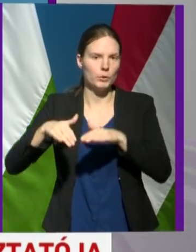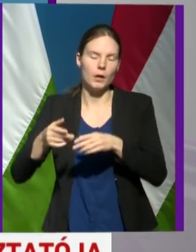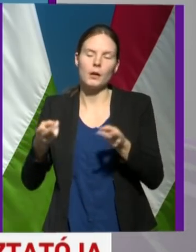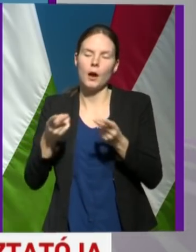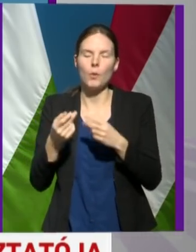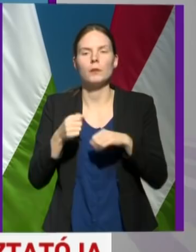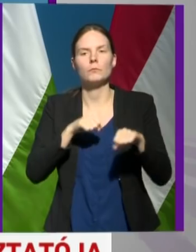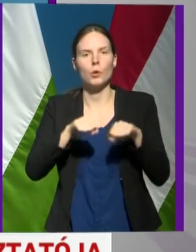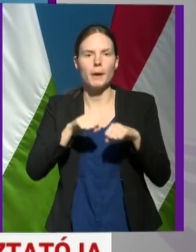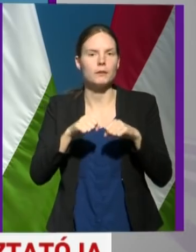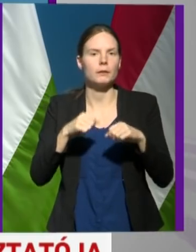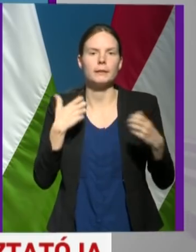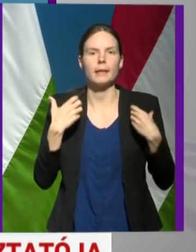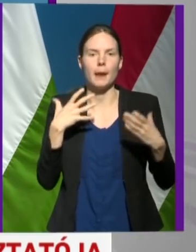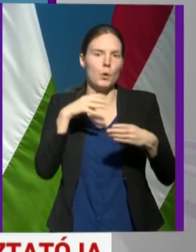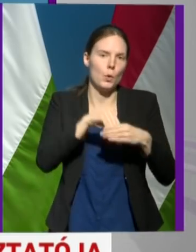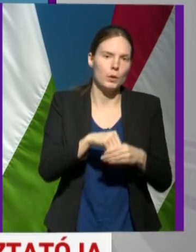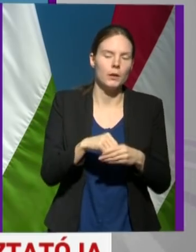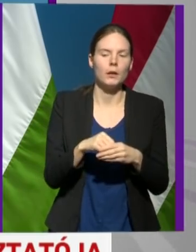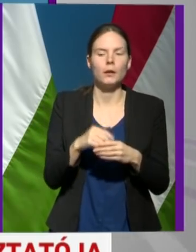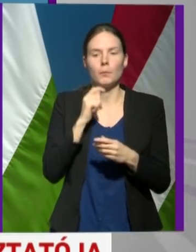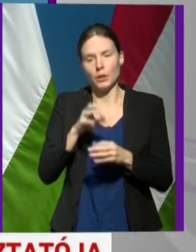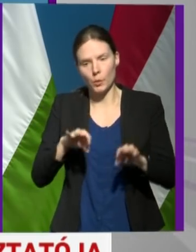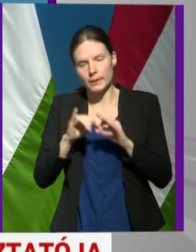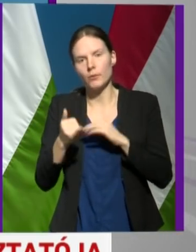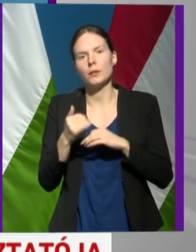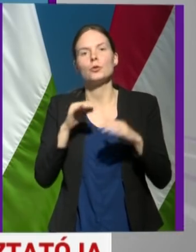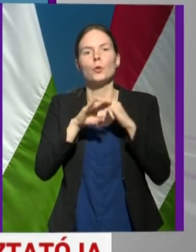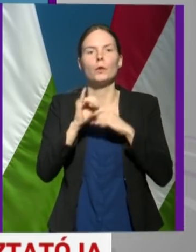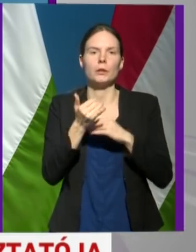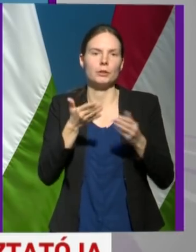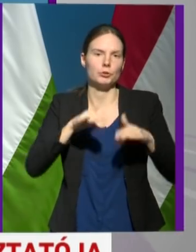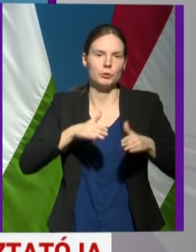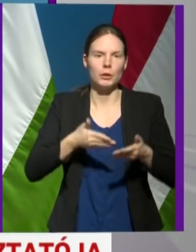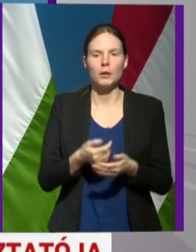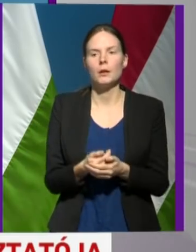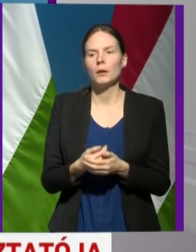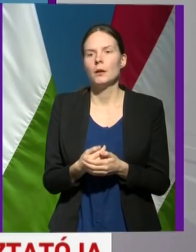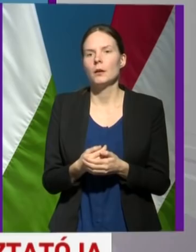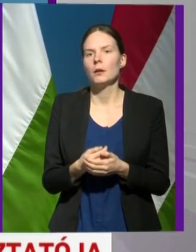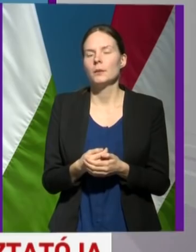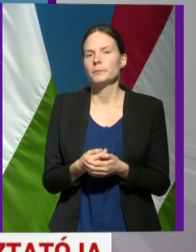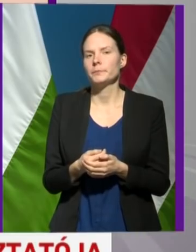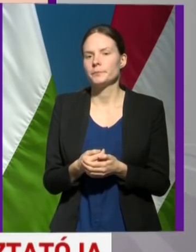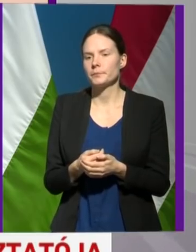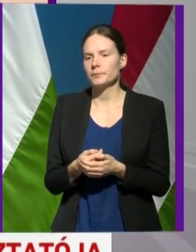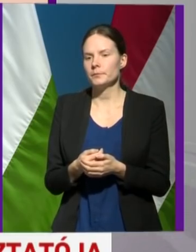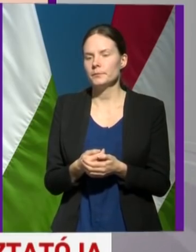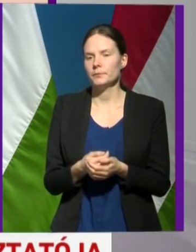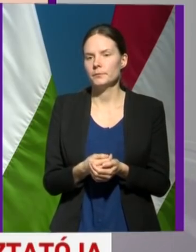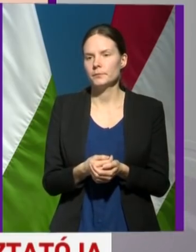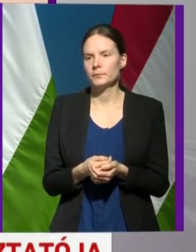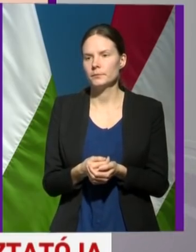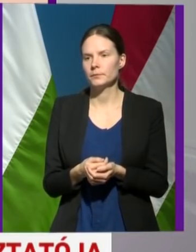szereplők vennének részt, itthon is és külföldön is. Most visszaadnám oda a szót, elnézést, mert...